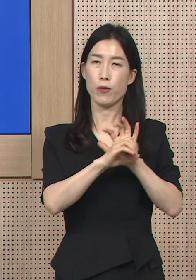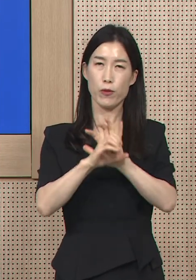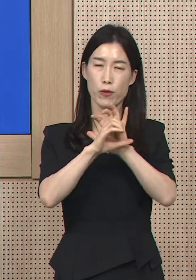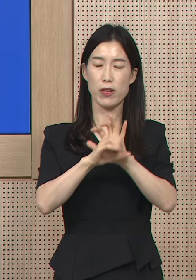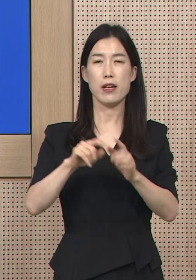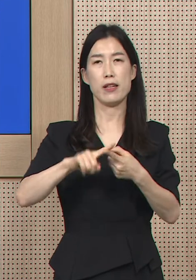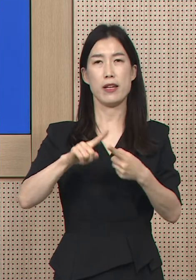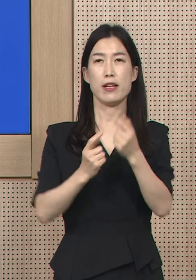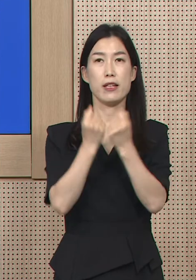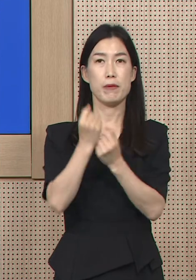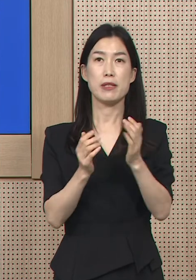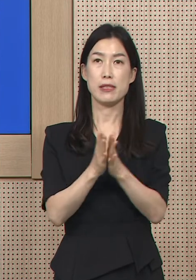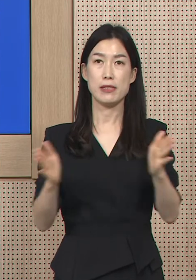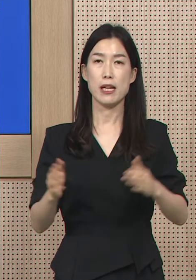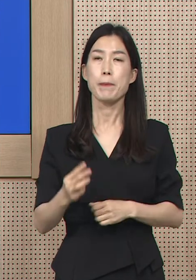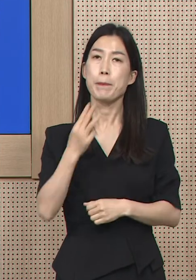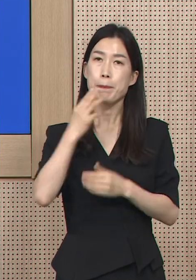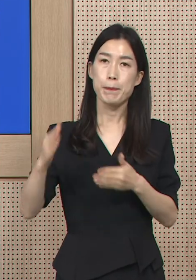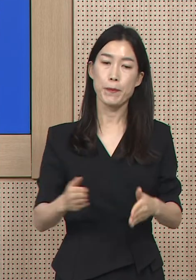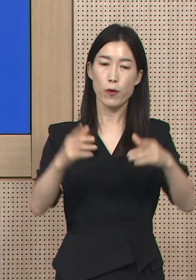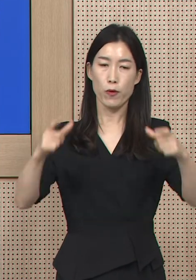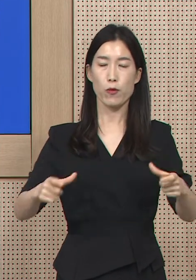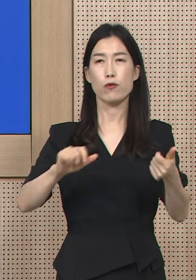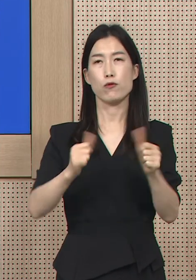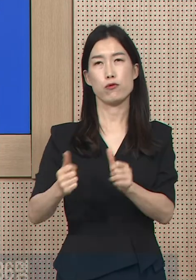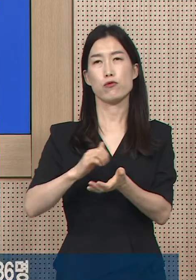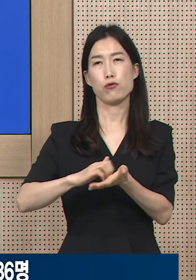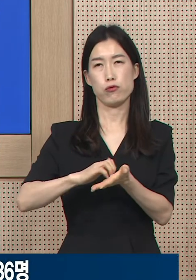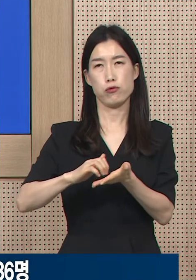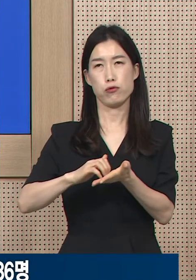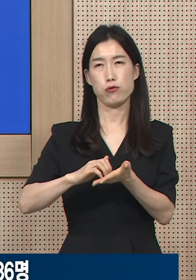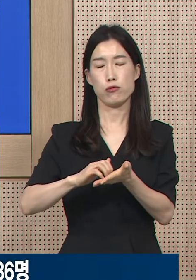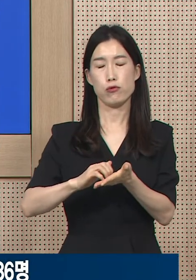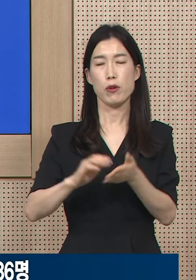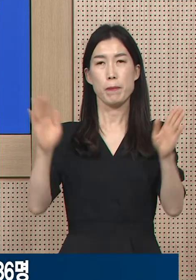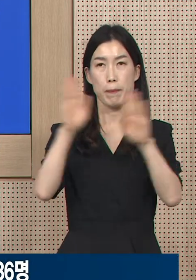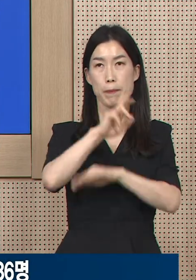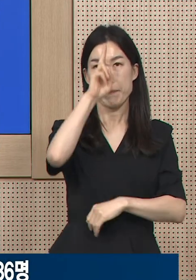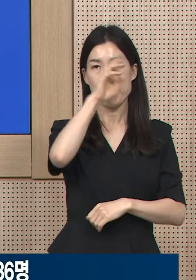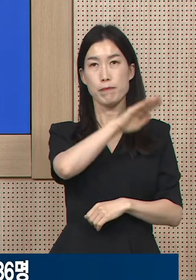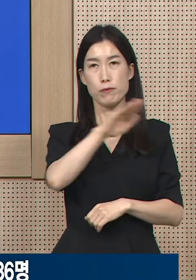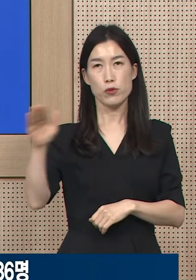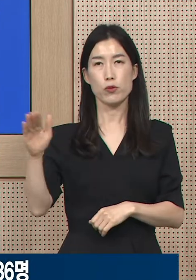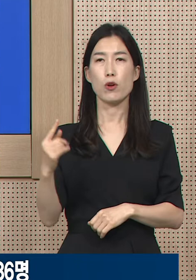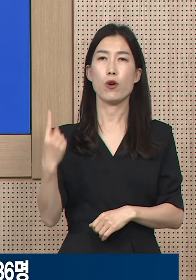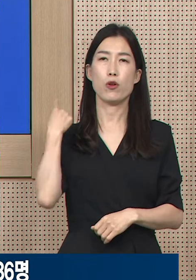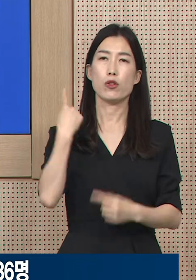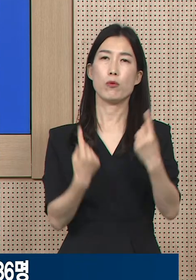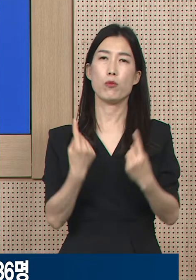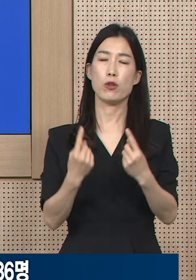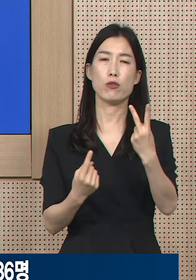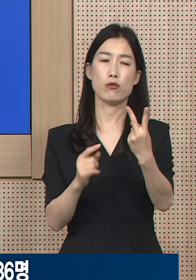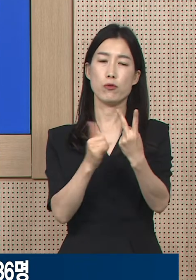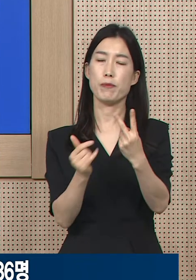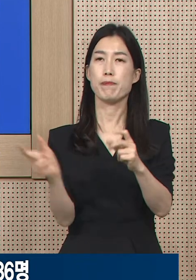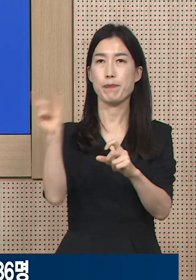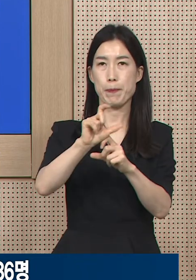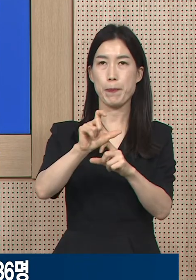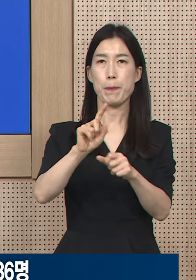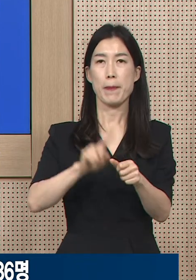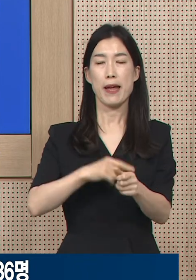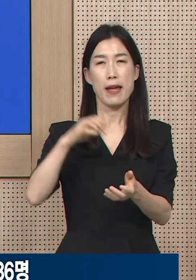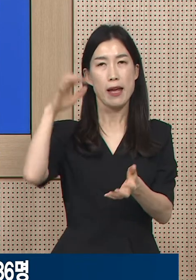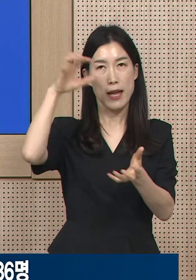먼저 경기도 사망자 현황입니다. 7월 14일 0시 기준 경기도 누적 사망자 수는 전일 오전 0시 대비 2명 증가한